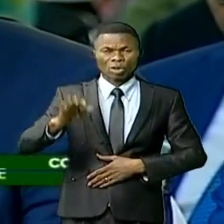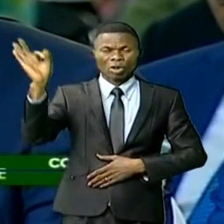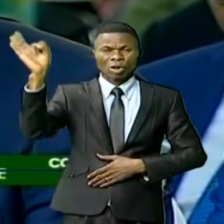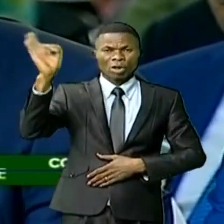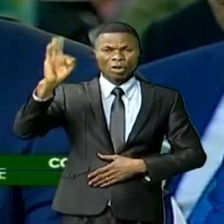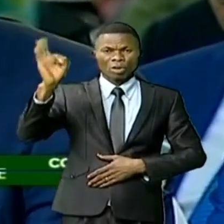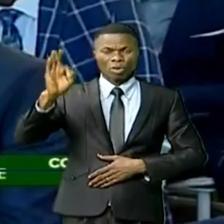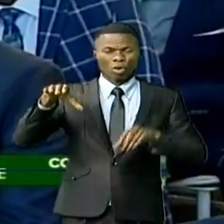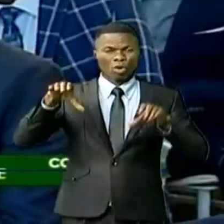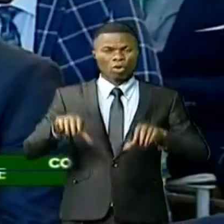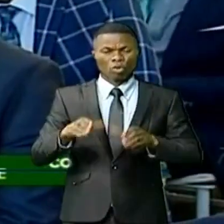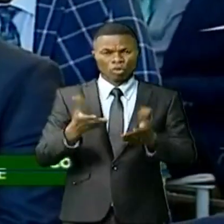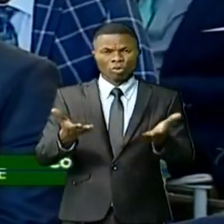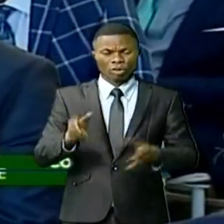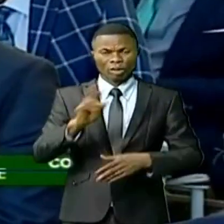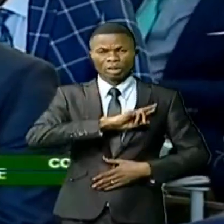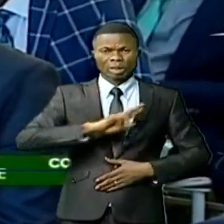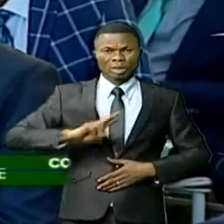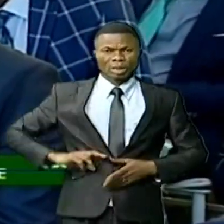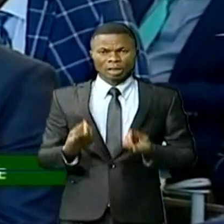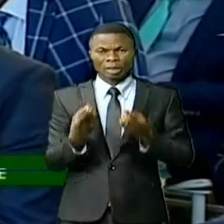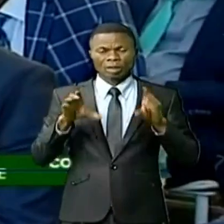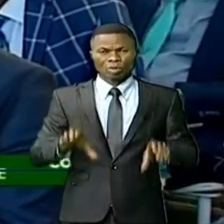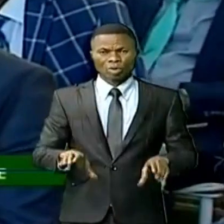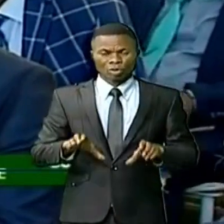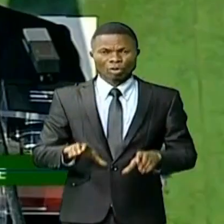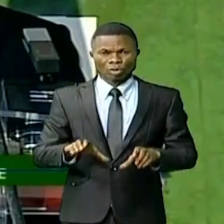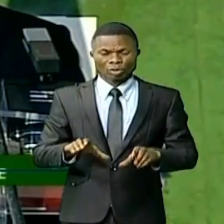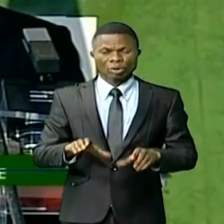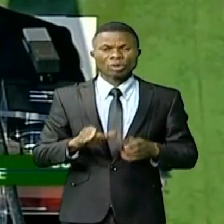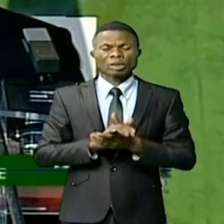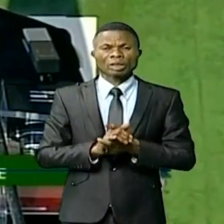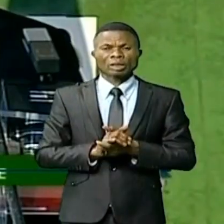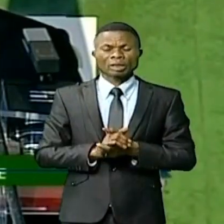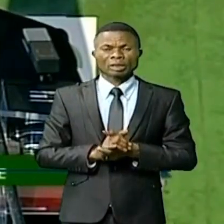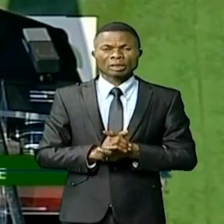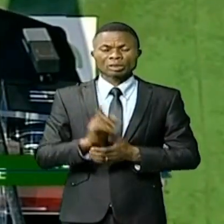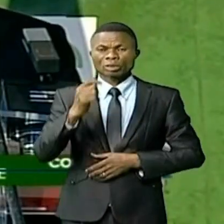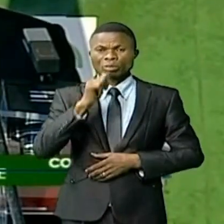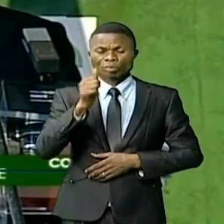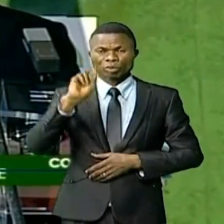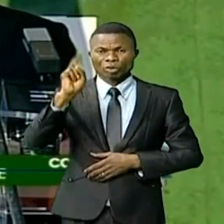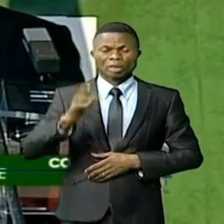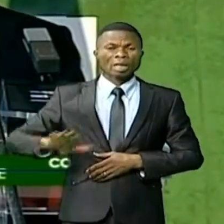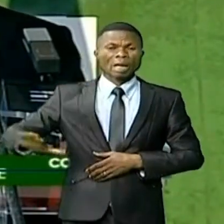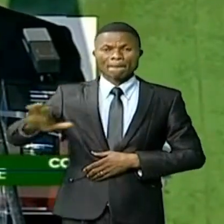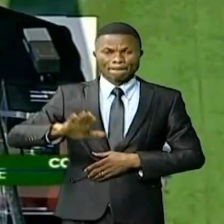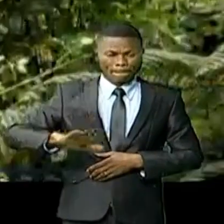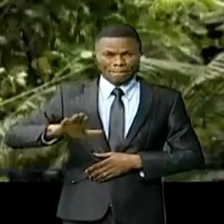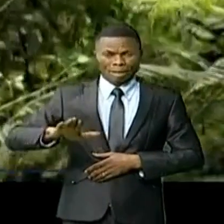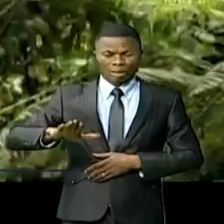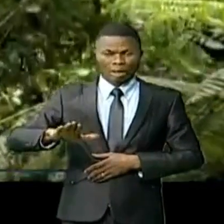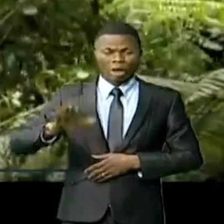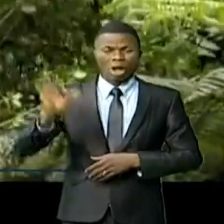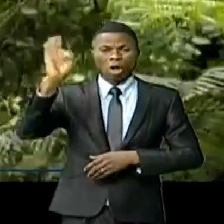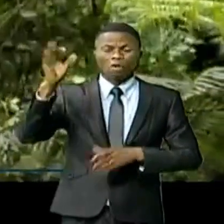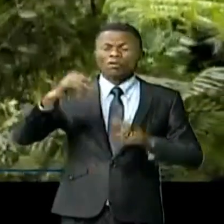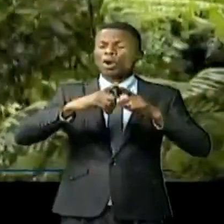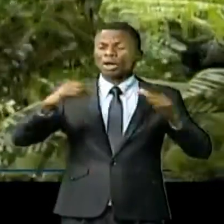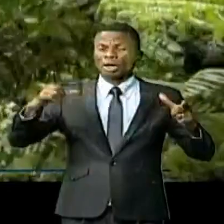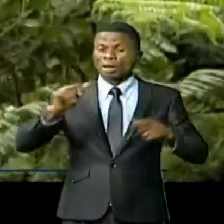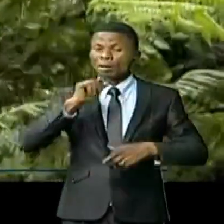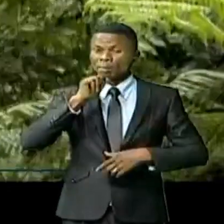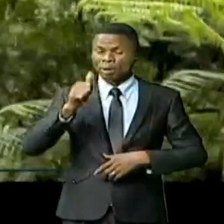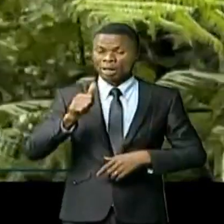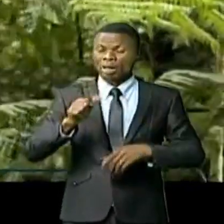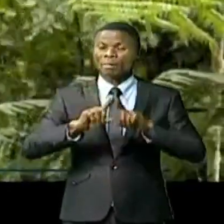du bassin du Congo. La République démocratique du Congo est non seulement le deuxième pays ayant la plus vaste forêt